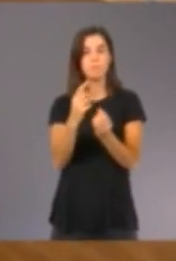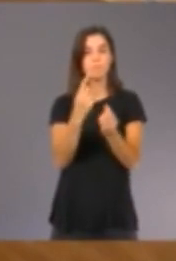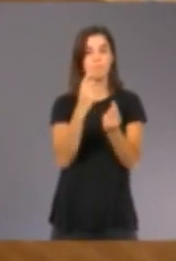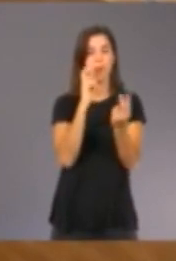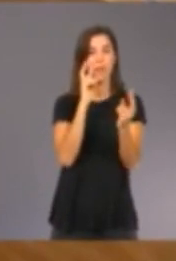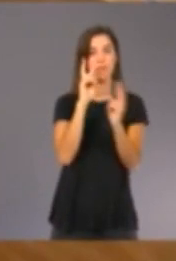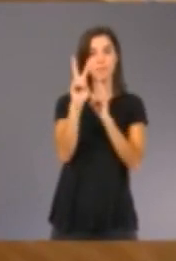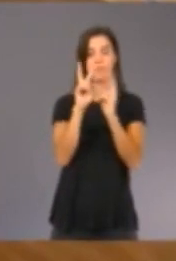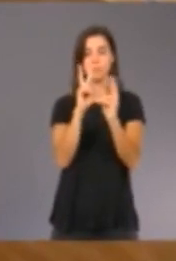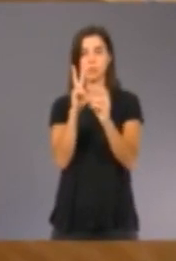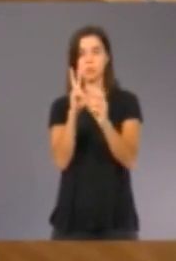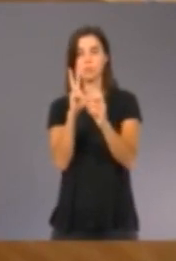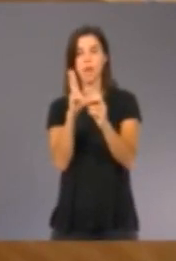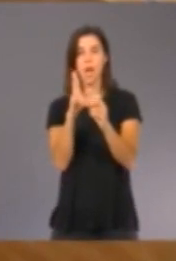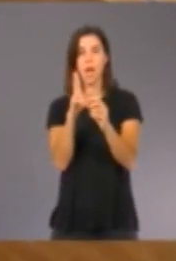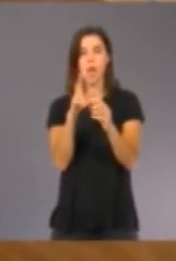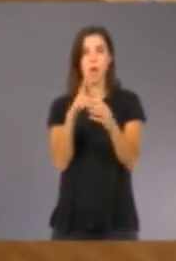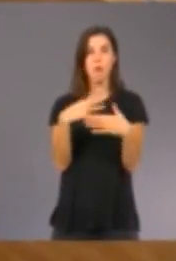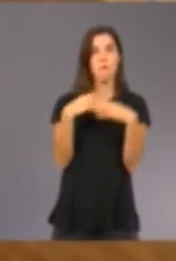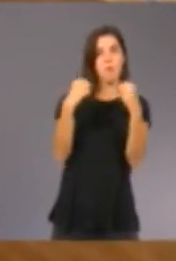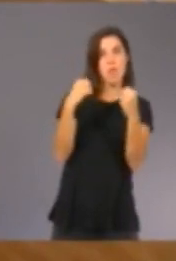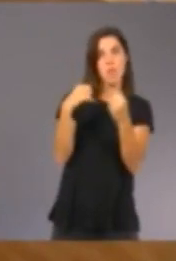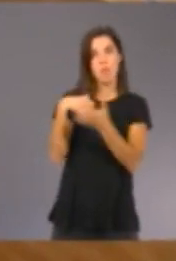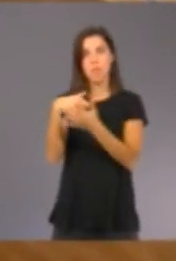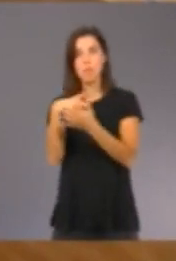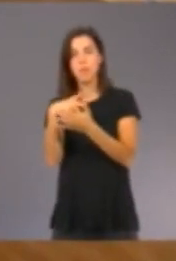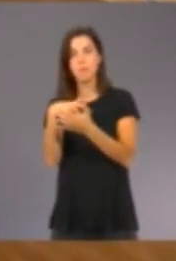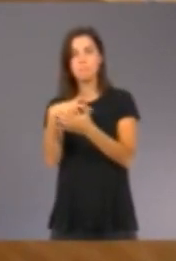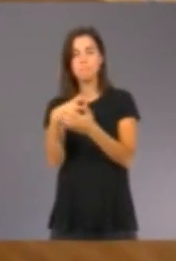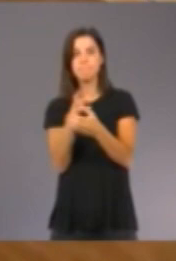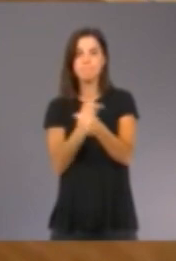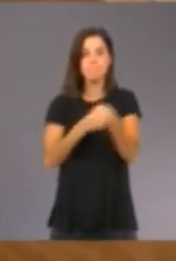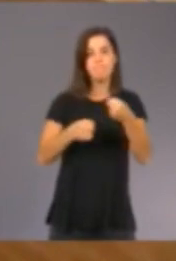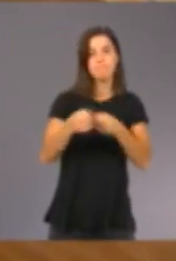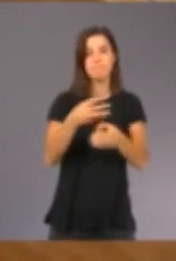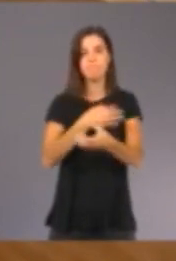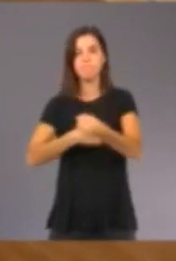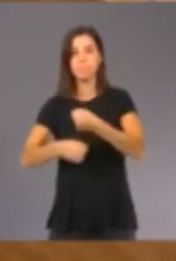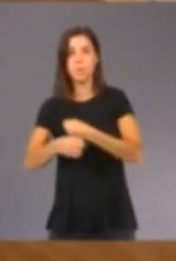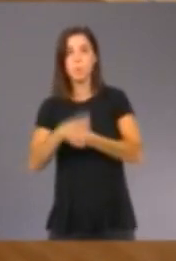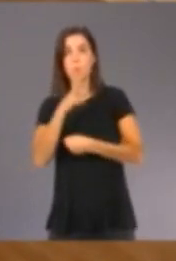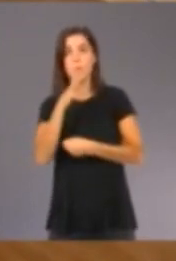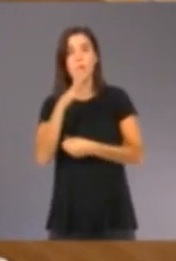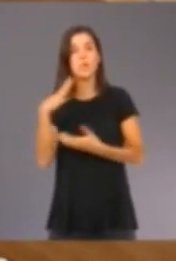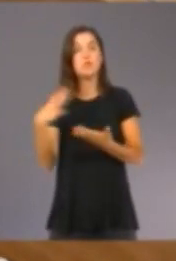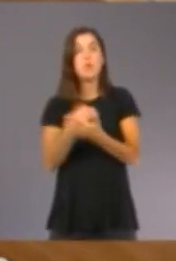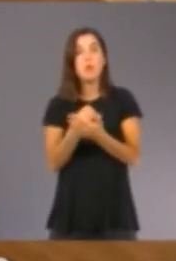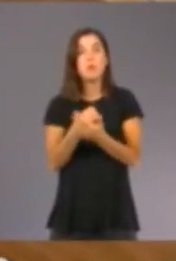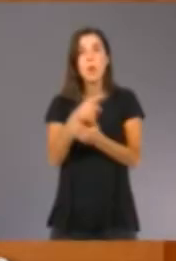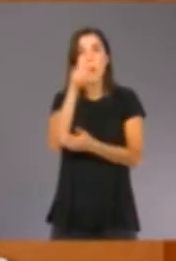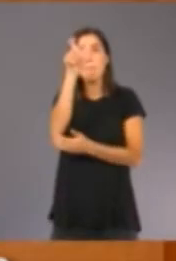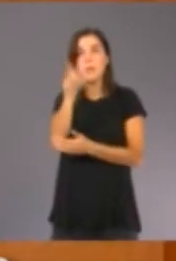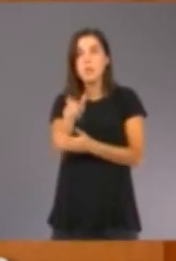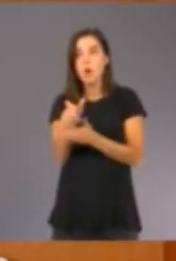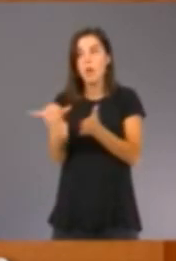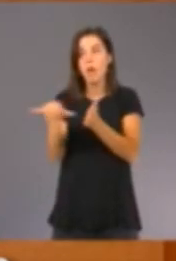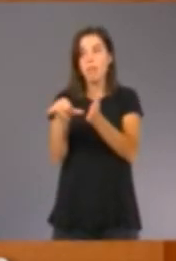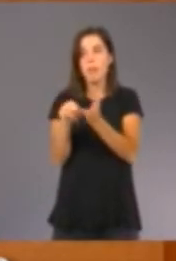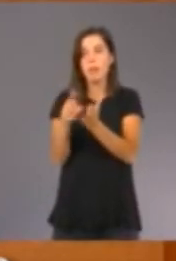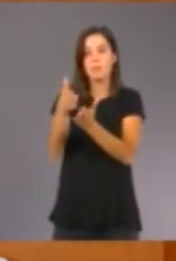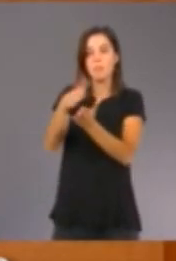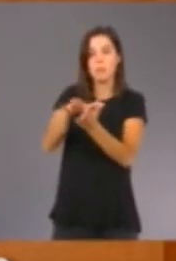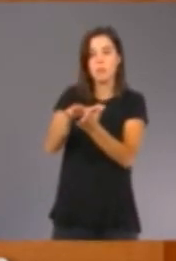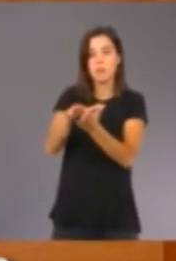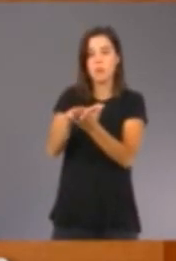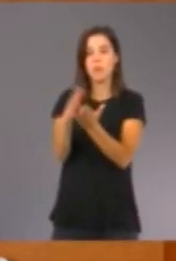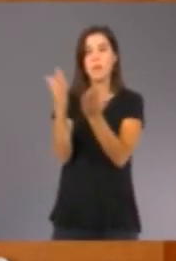nostres generalitats i febleses. Perquè tots tenim algú a on ha caigut. Tots. I no hem pogut fer el dol.